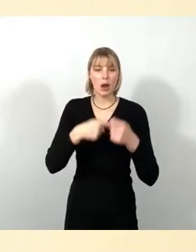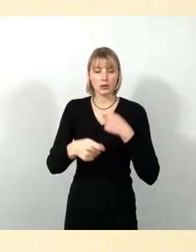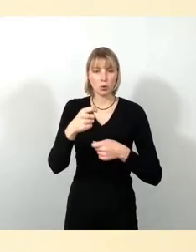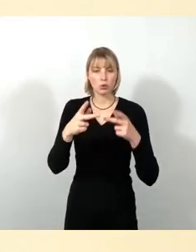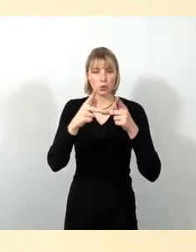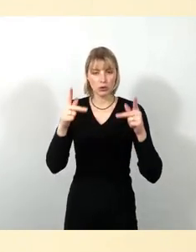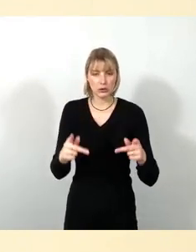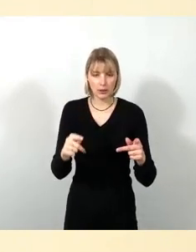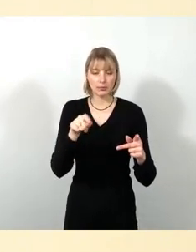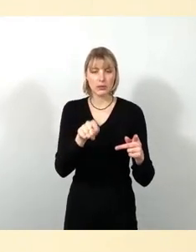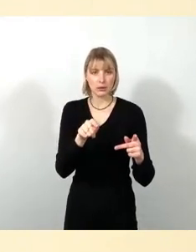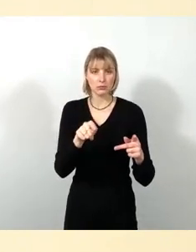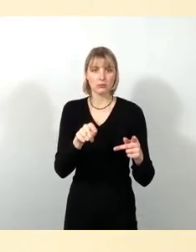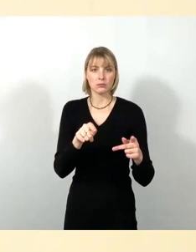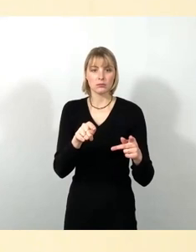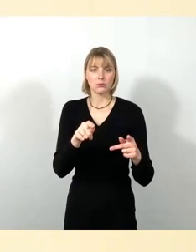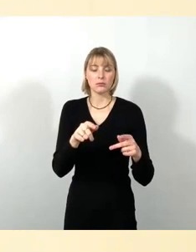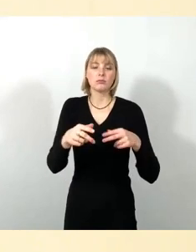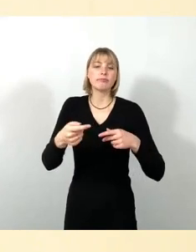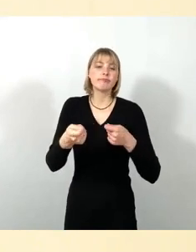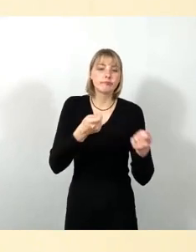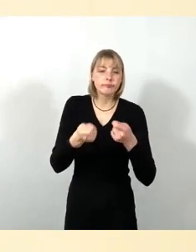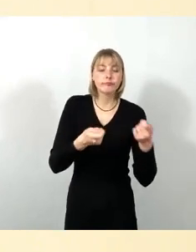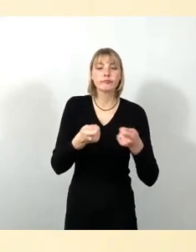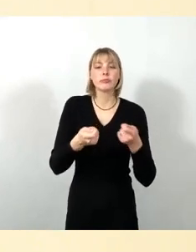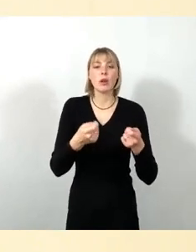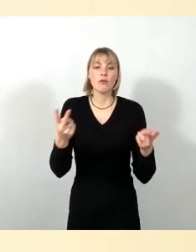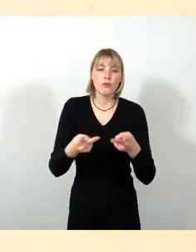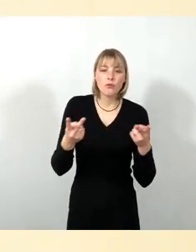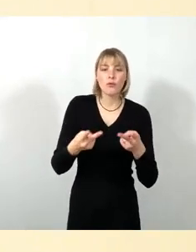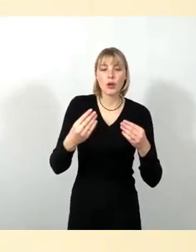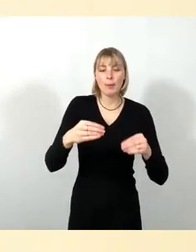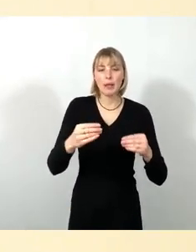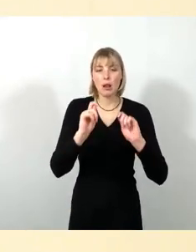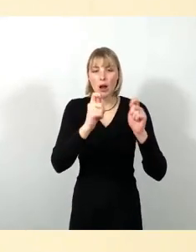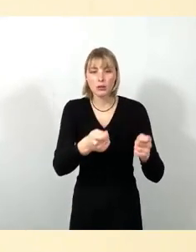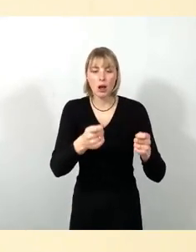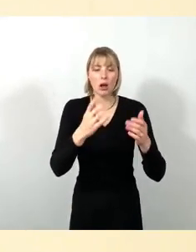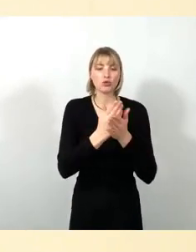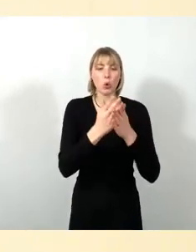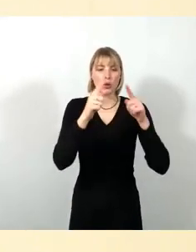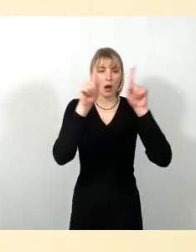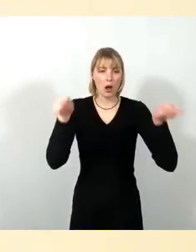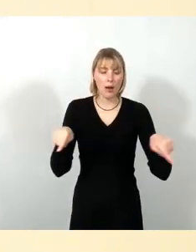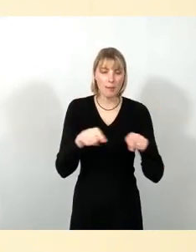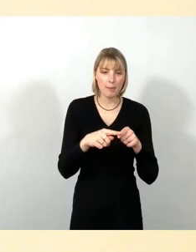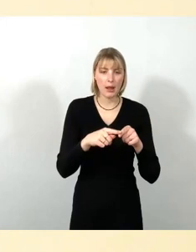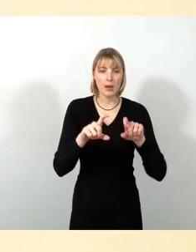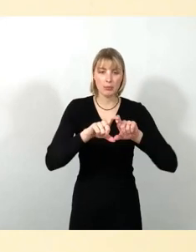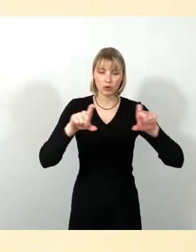gesteuert wird in der Fördermittelbeantragung. Dort liegt ein Rahmenbescheid vor und hier sind 4